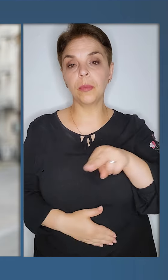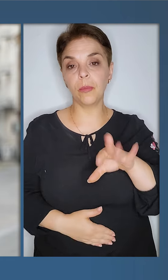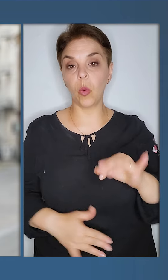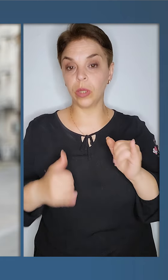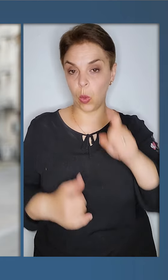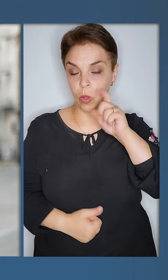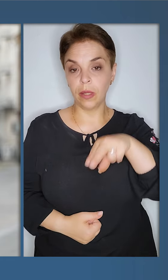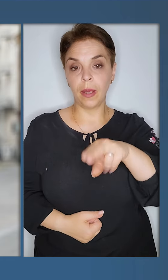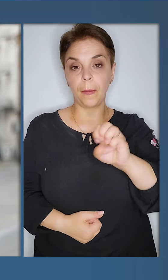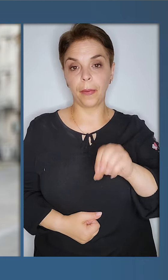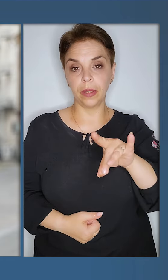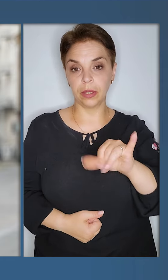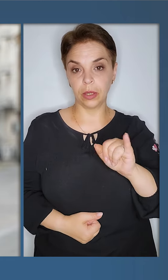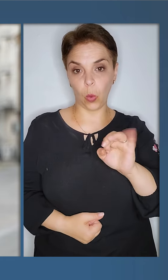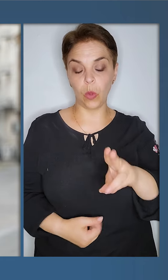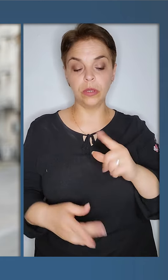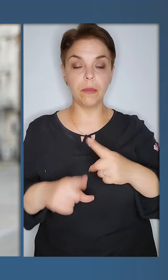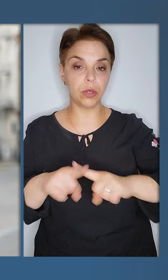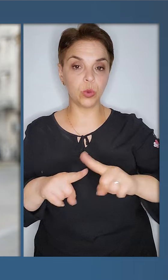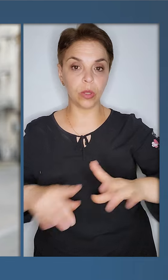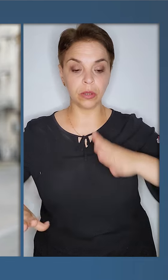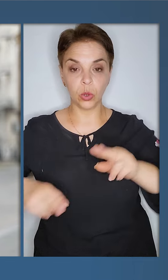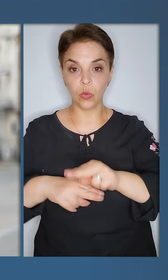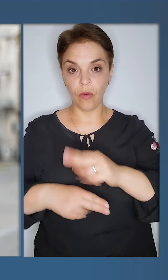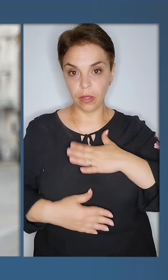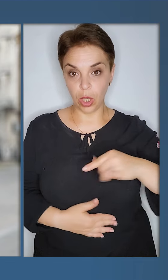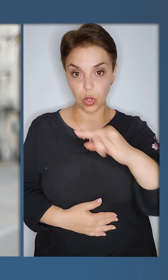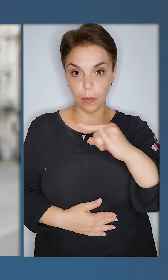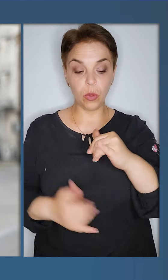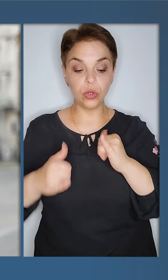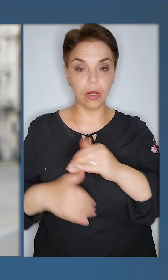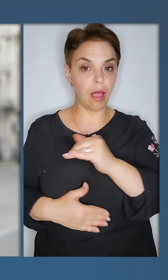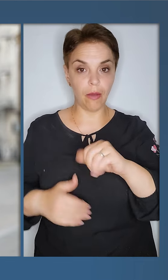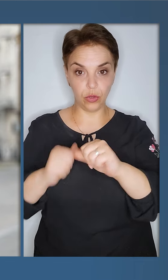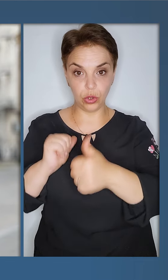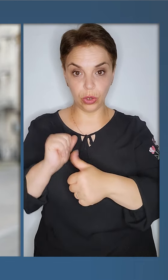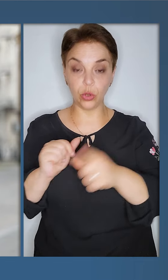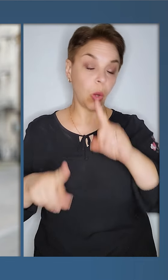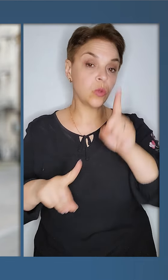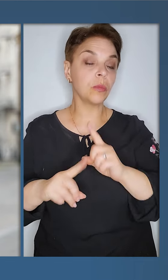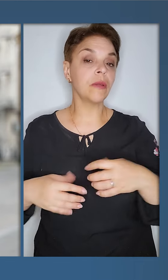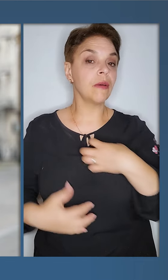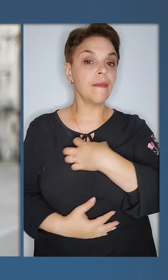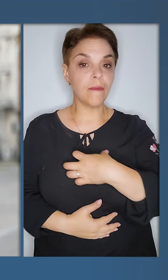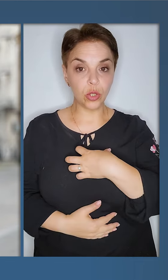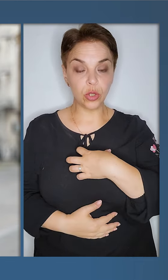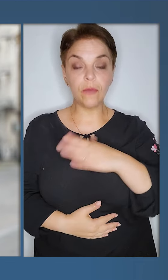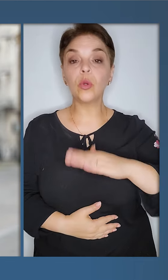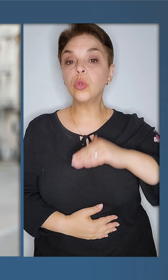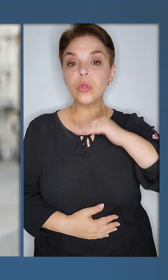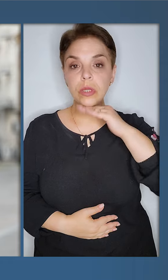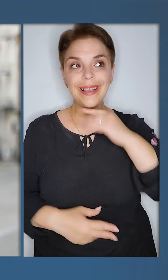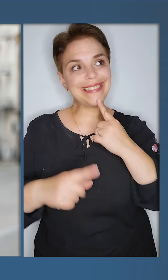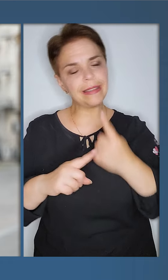системи ППУ для України петріоти і прискорення тренування наших пілотів для Єв-16. І, що особливо важливо,